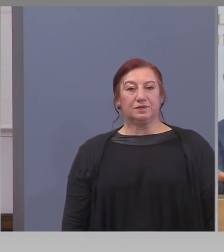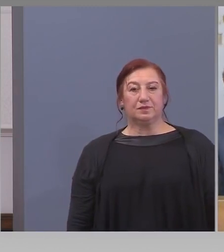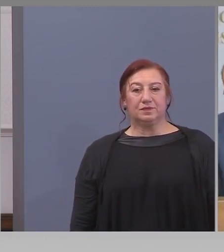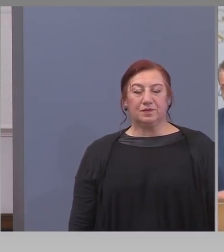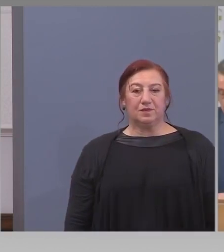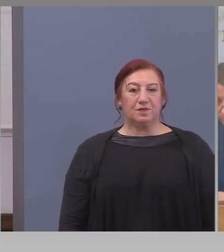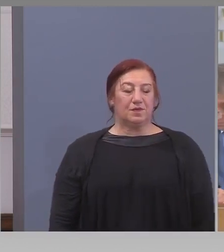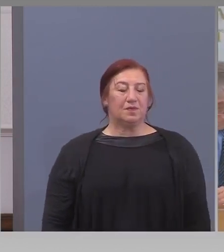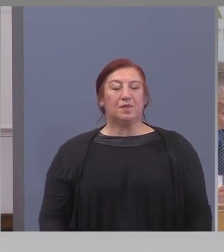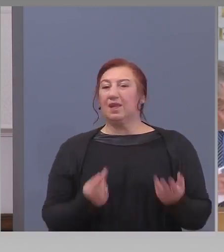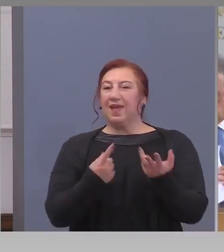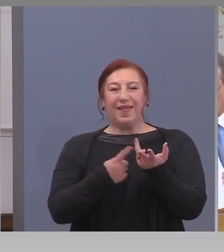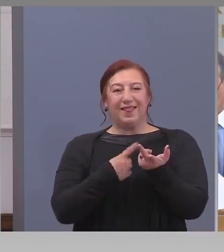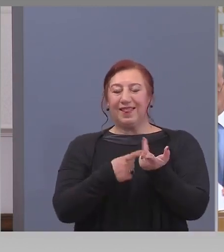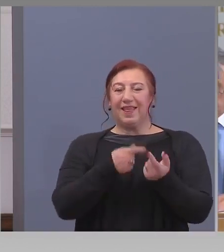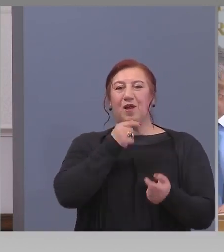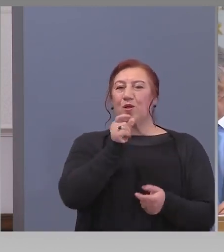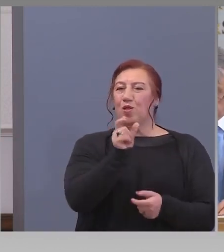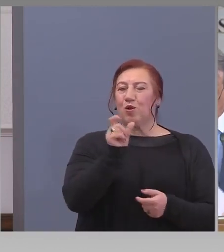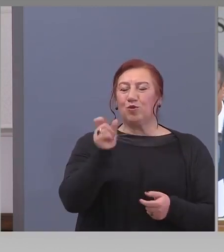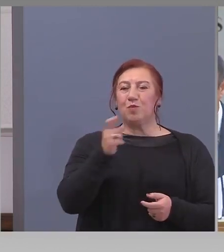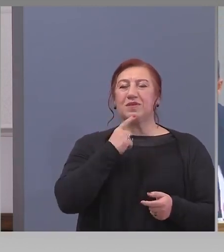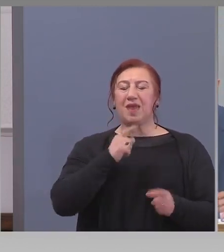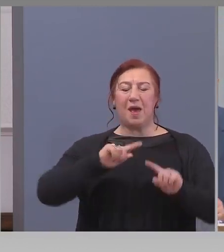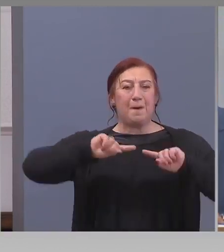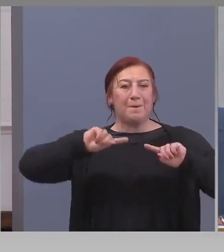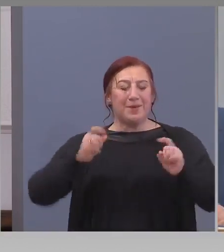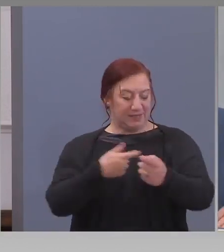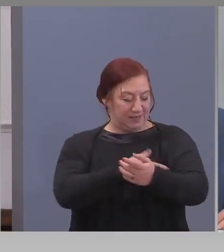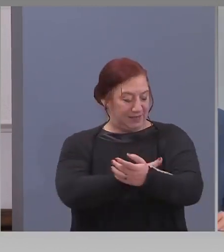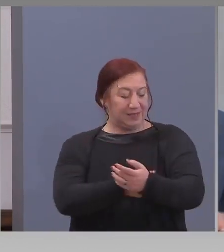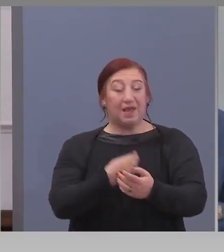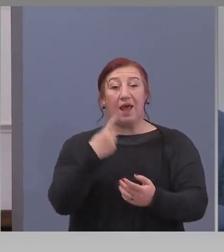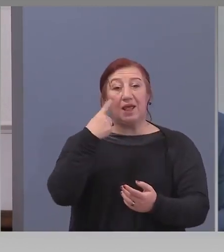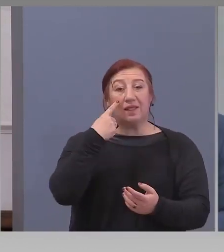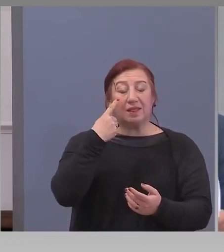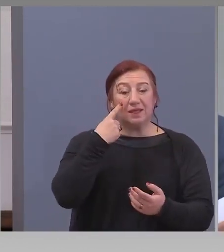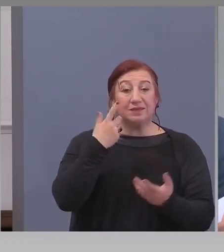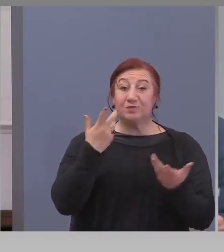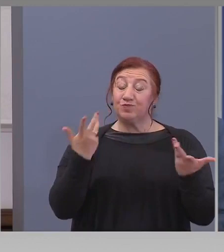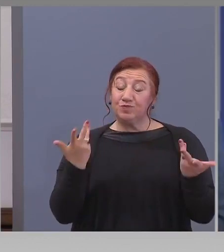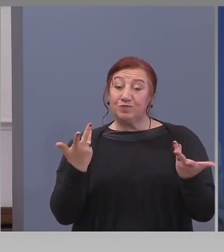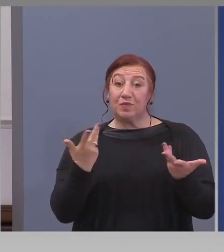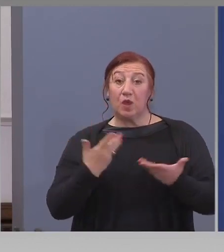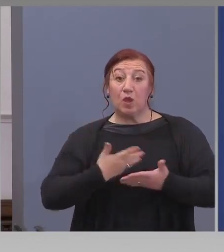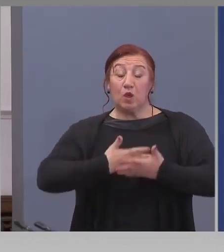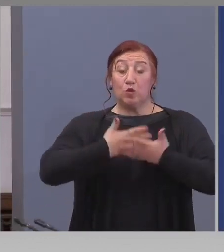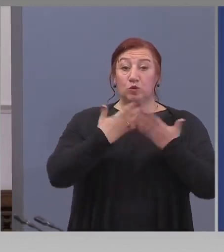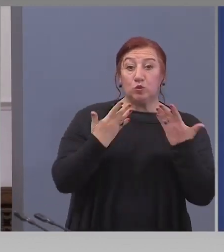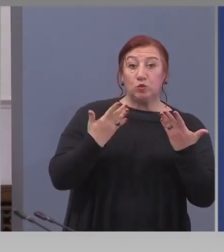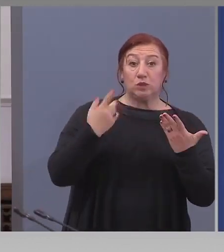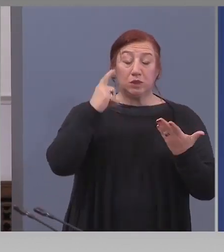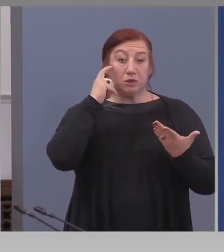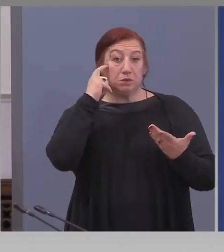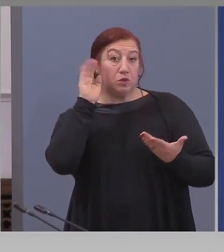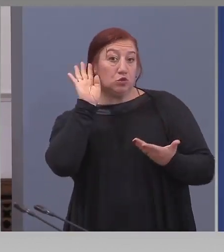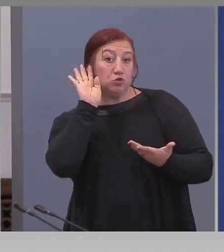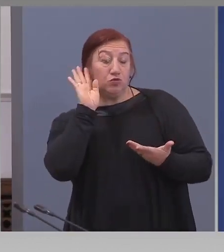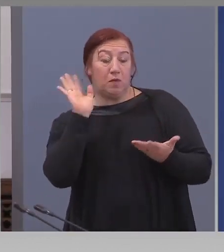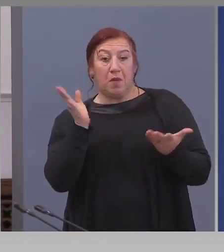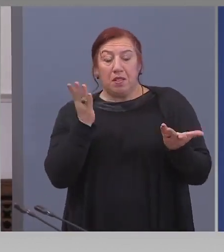Няколко думи за така наречените бързи тестове, защото сутрин се чуват някои странни